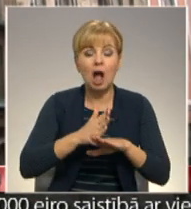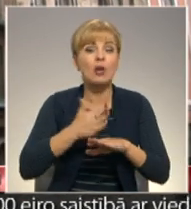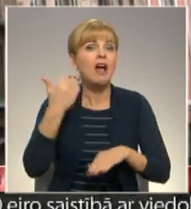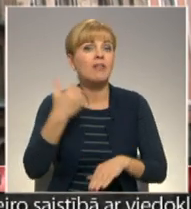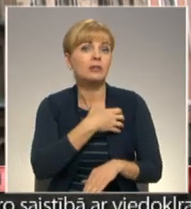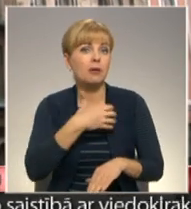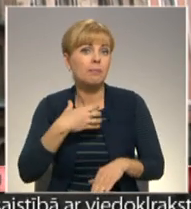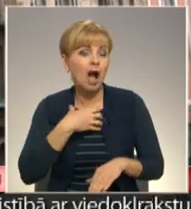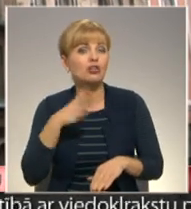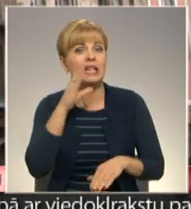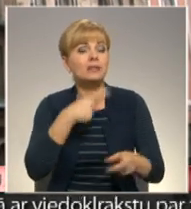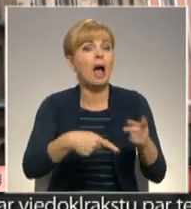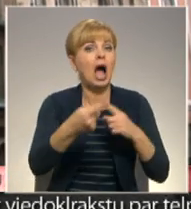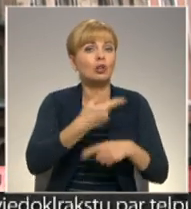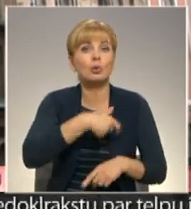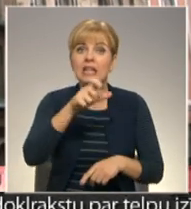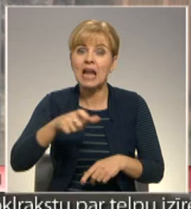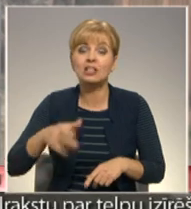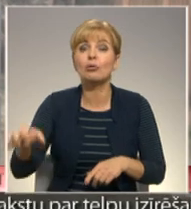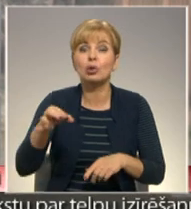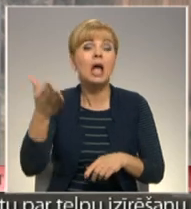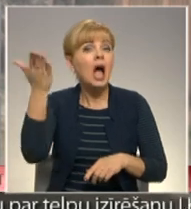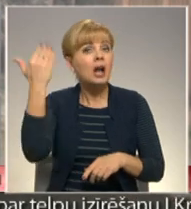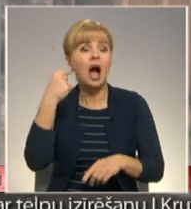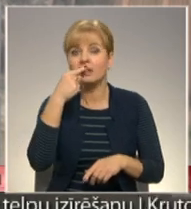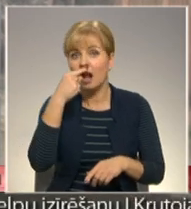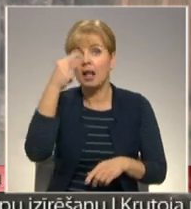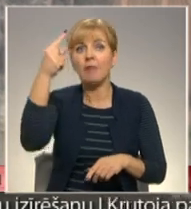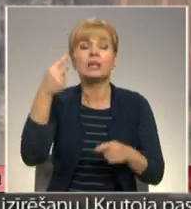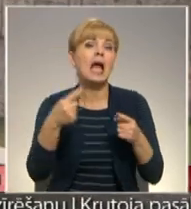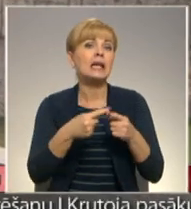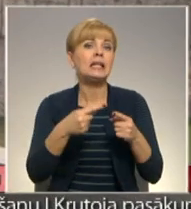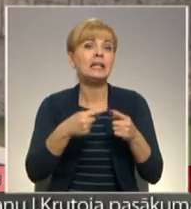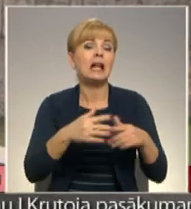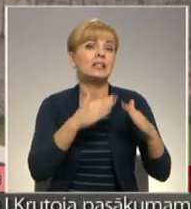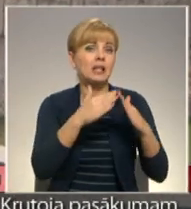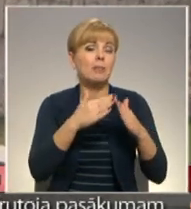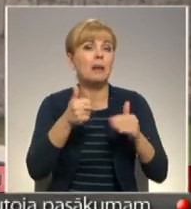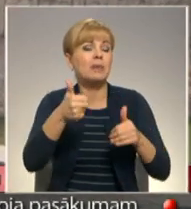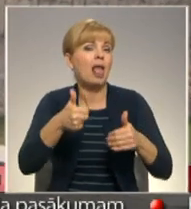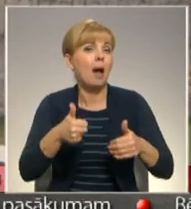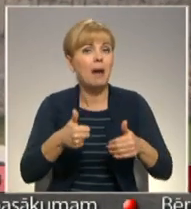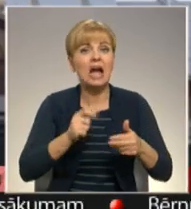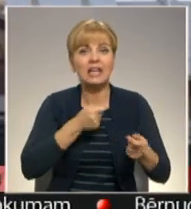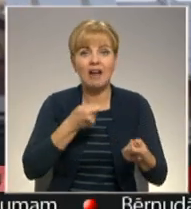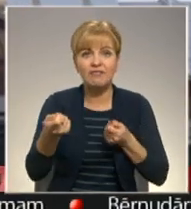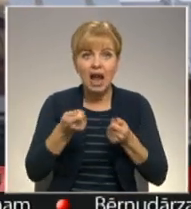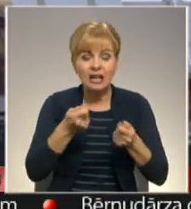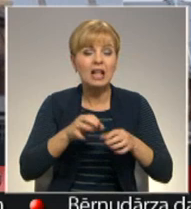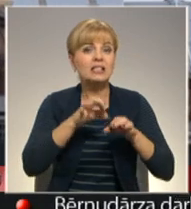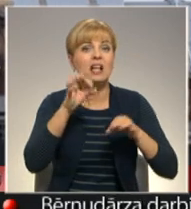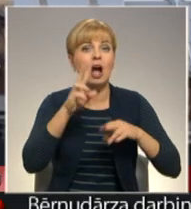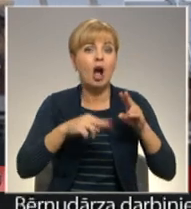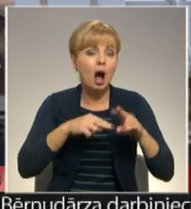meklē iespējas atgriezt iedzīvotājas rajonā, kur kādreiz bija lepnākie īris, nami un smalkākie veikali. Pilsielas sabūvis tāka